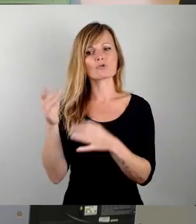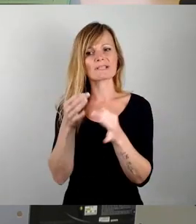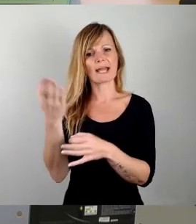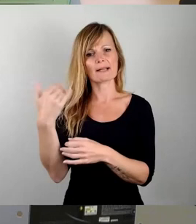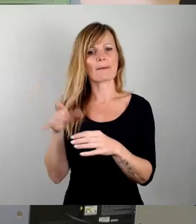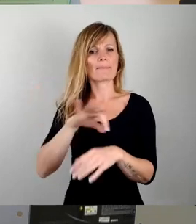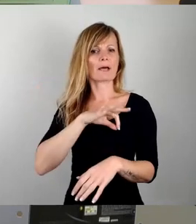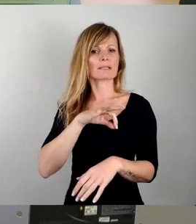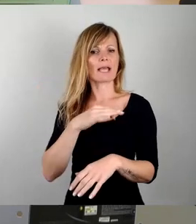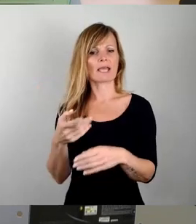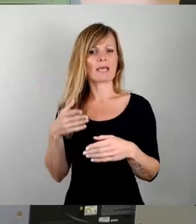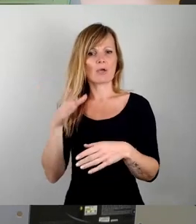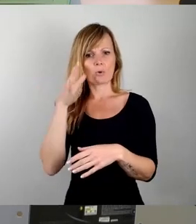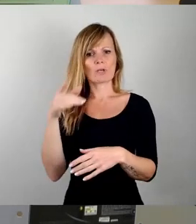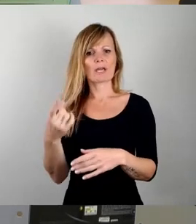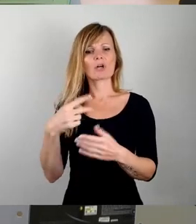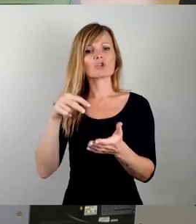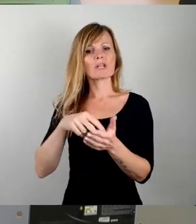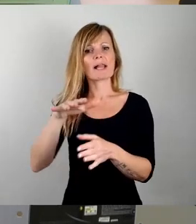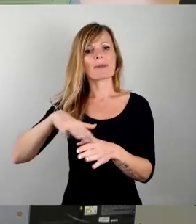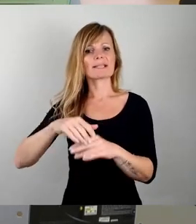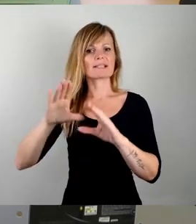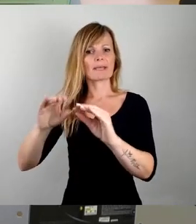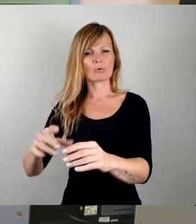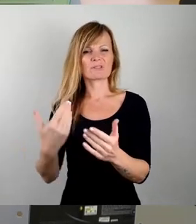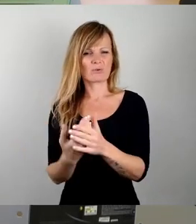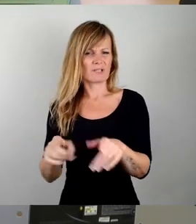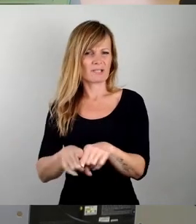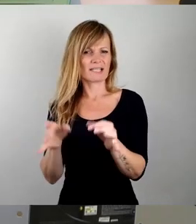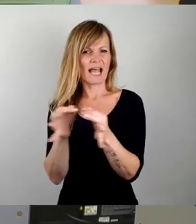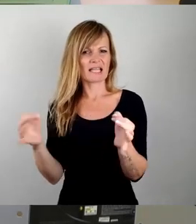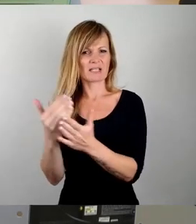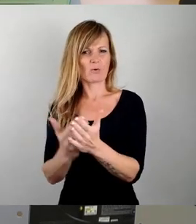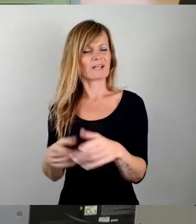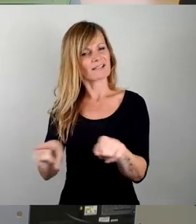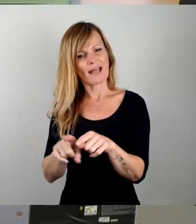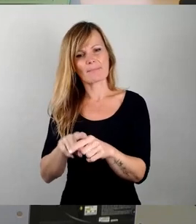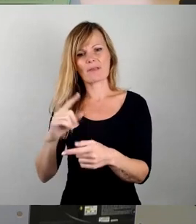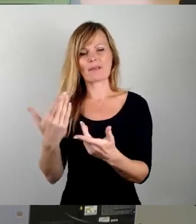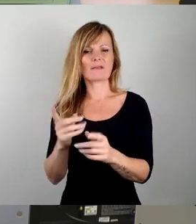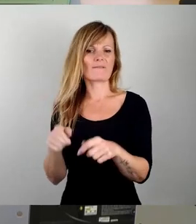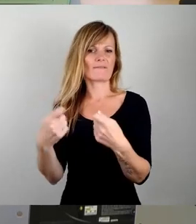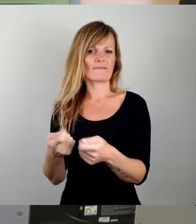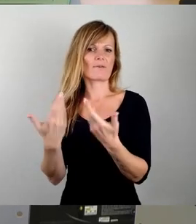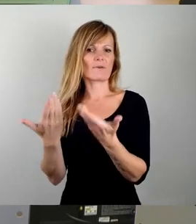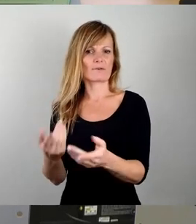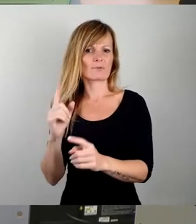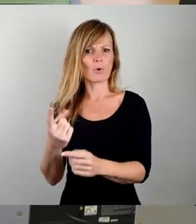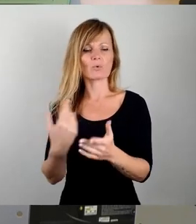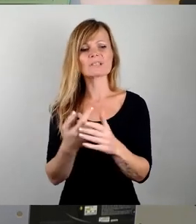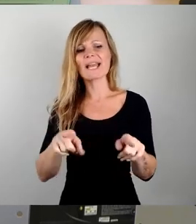Thema Stellplatzsatzung, die letztendlich genau das Gleiche erzeugen soll. Und gleichzeitig tun wir im öffentlichen Verkehrsraum für alle möglichen Belange